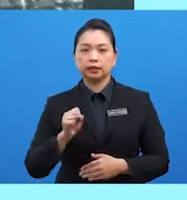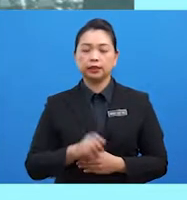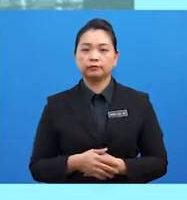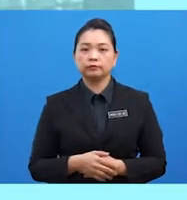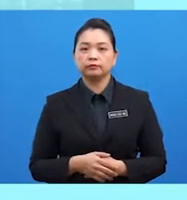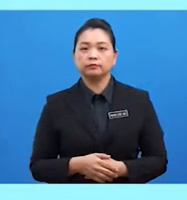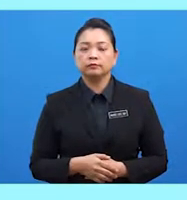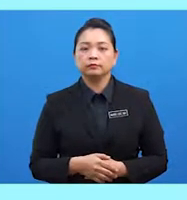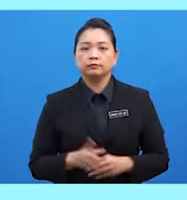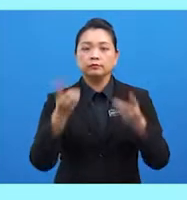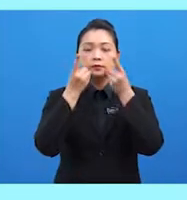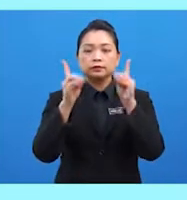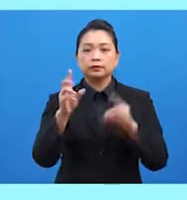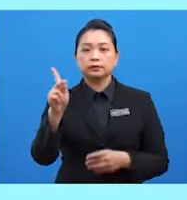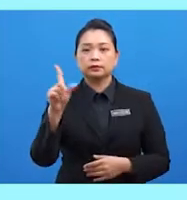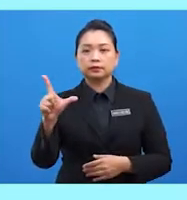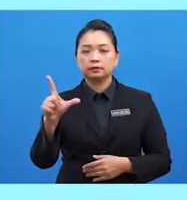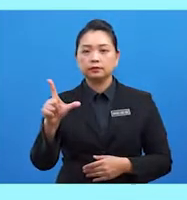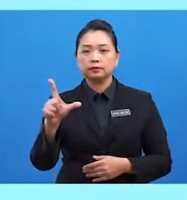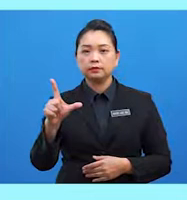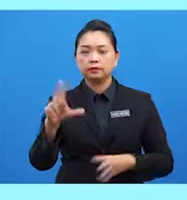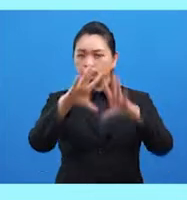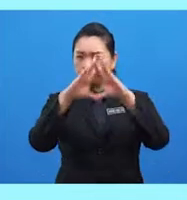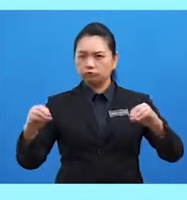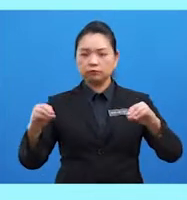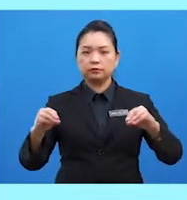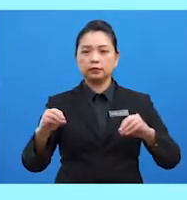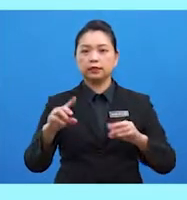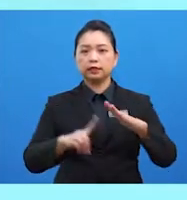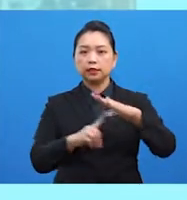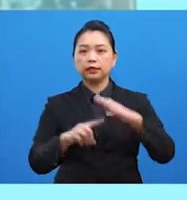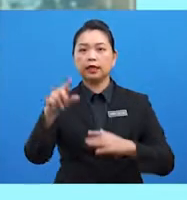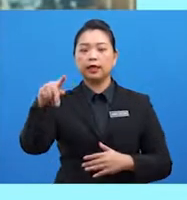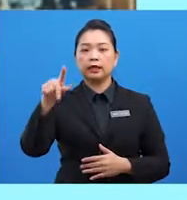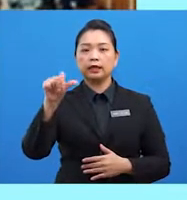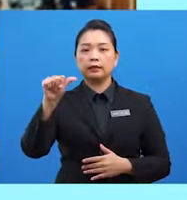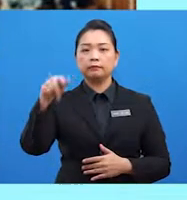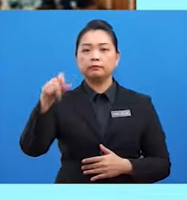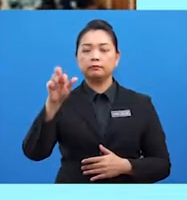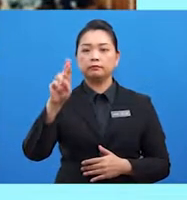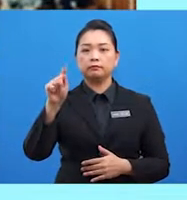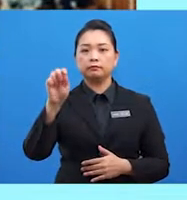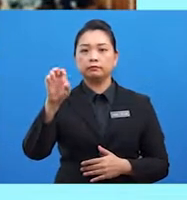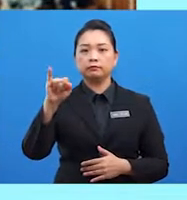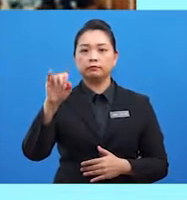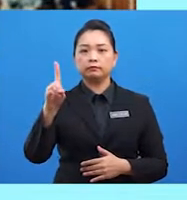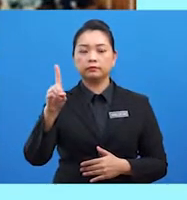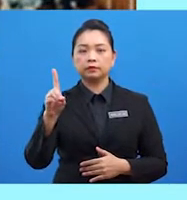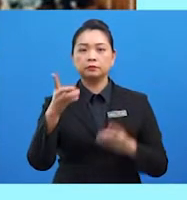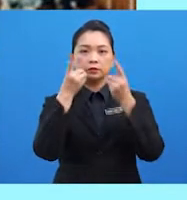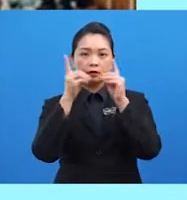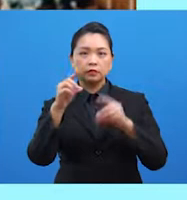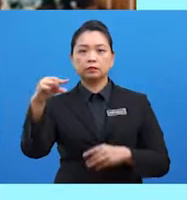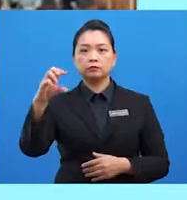Deklarasi Kuala Lumpur menghapuskan dasar apetid. Deklarasi Goa keselamatan